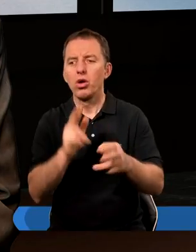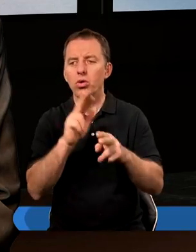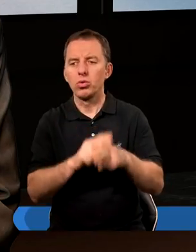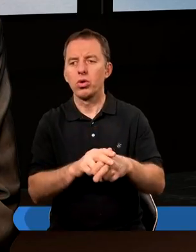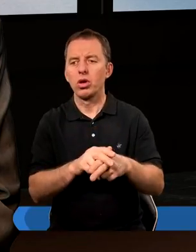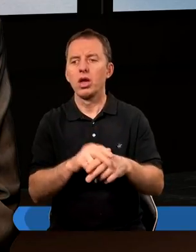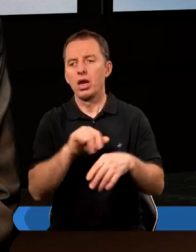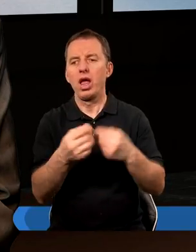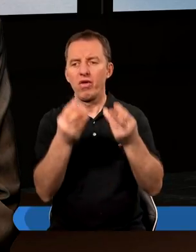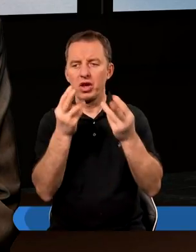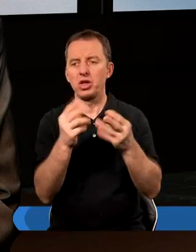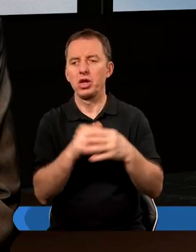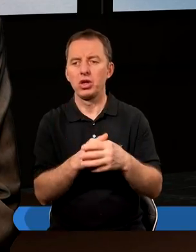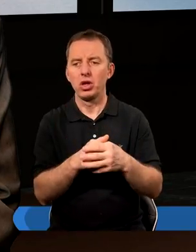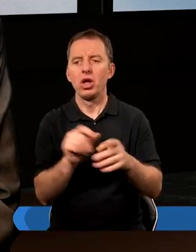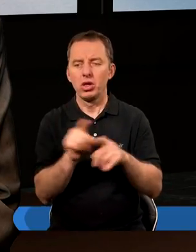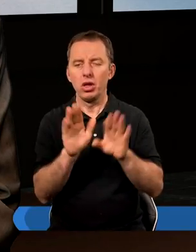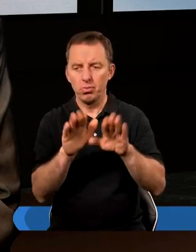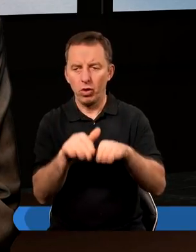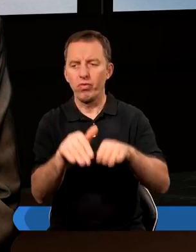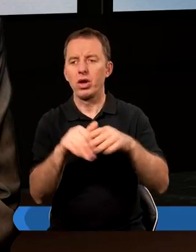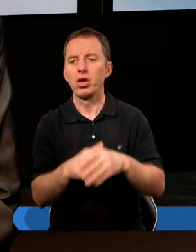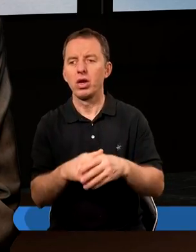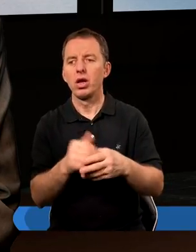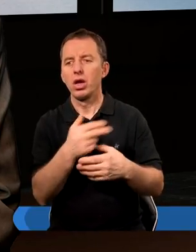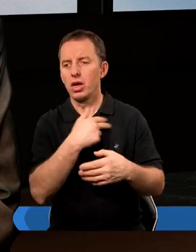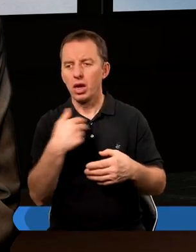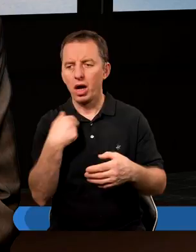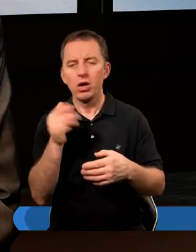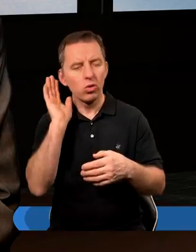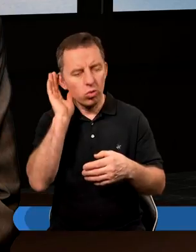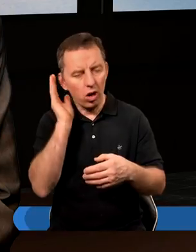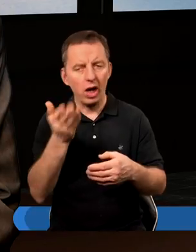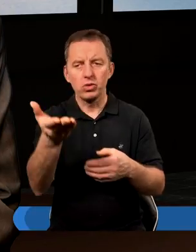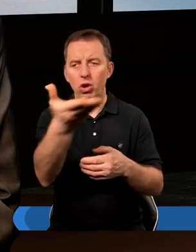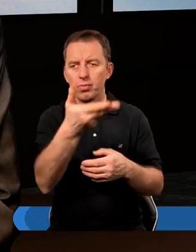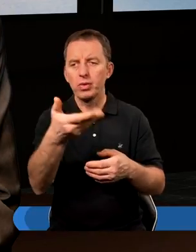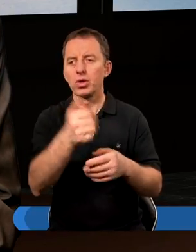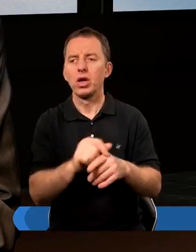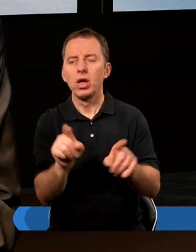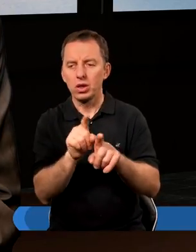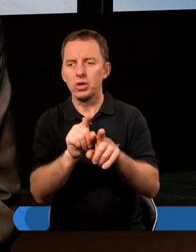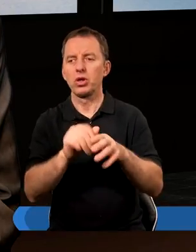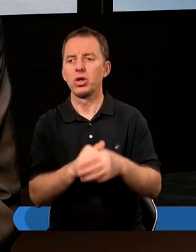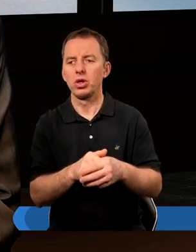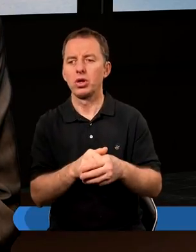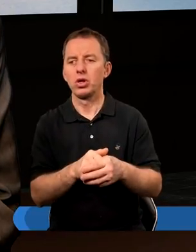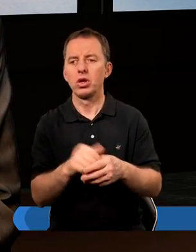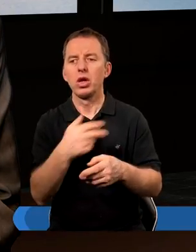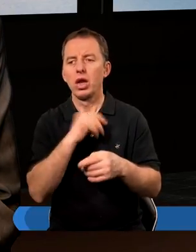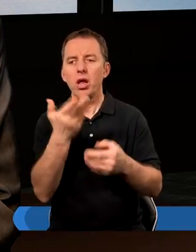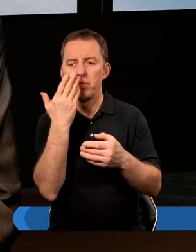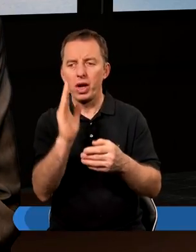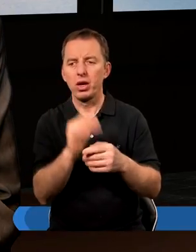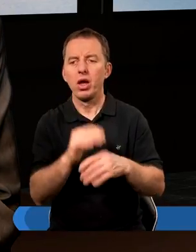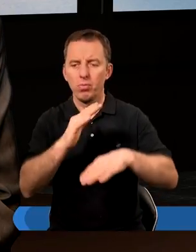rzeczywiście jest najważniejsze i też pozwolił naszym słuchaczom odebrać właśnie